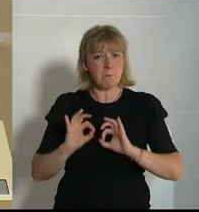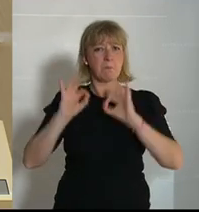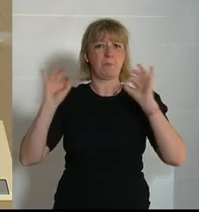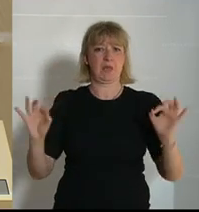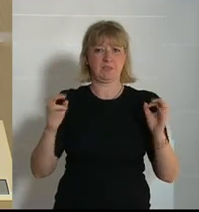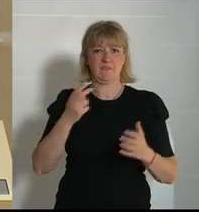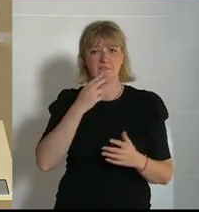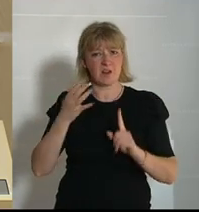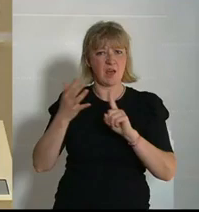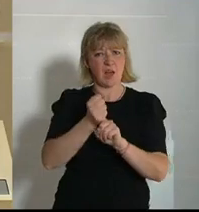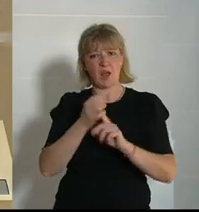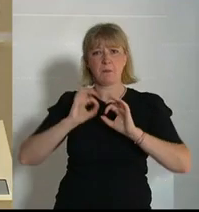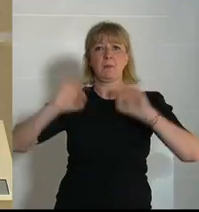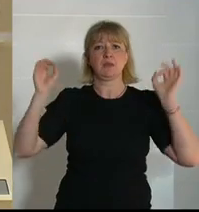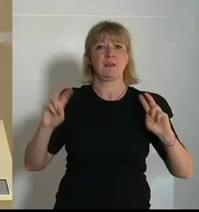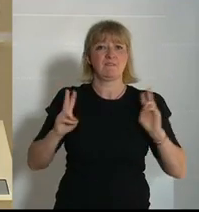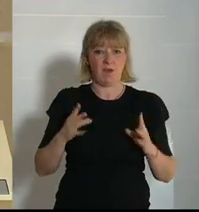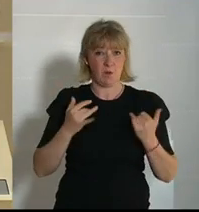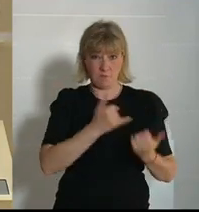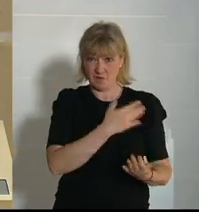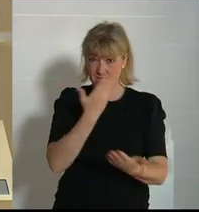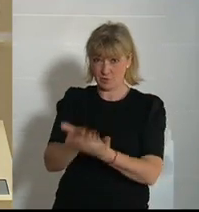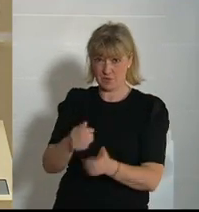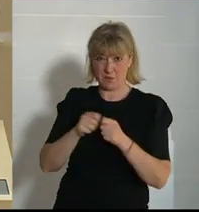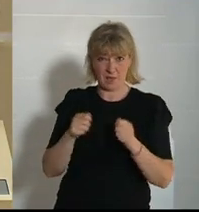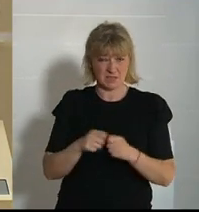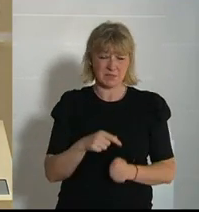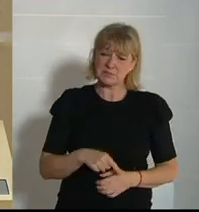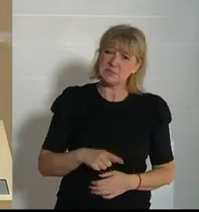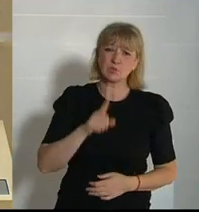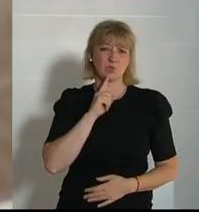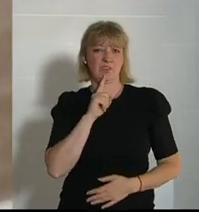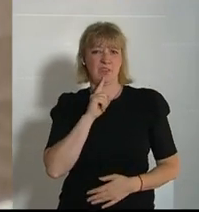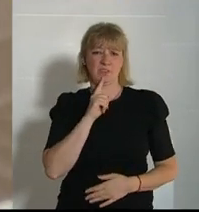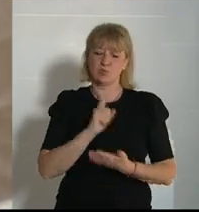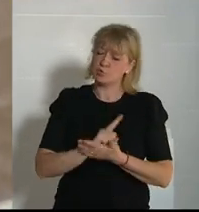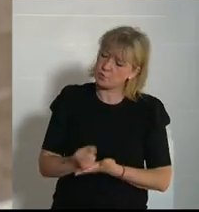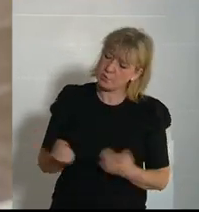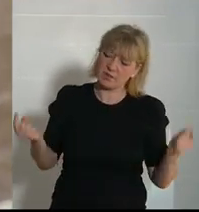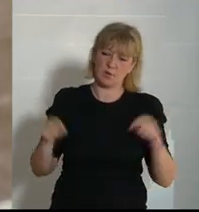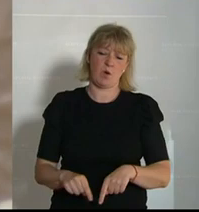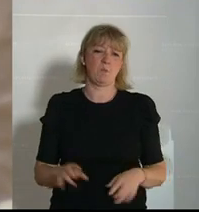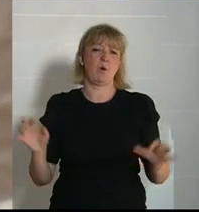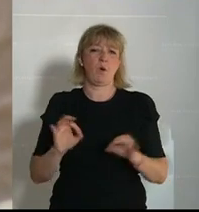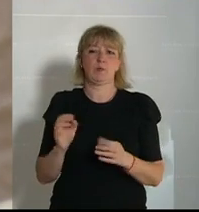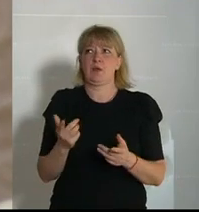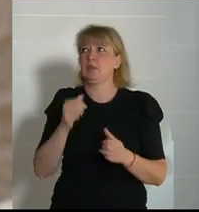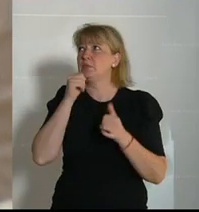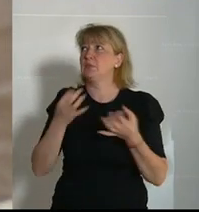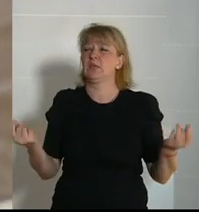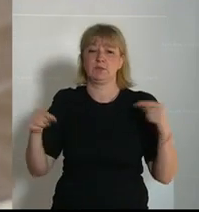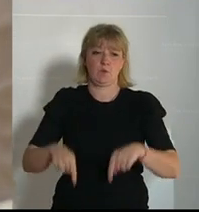Beste für die Menschen zu erreichen. Und warum? Weil die Maßnahmen, die Sie vorgeschlagen haben, einfach nicht reichen. Sie kommen zu spät oder sie kommen gar nicht.